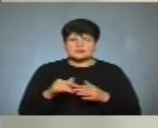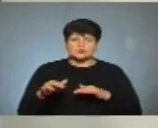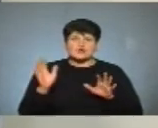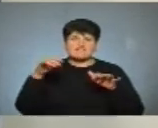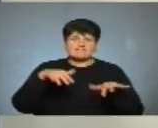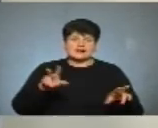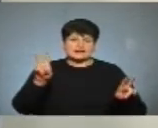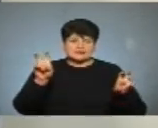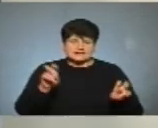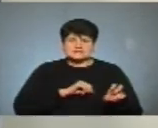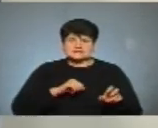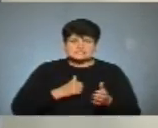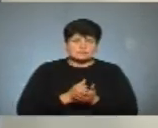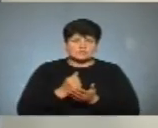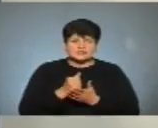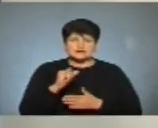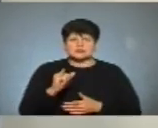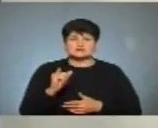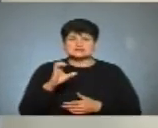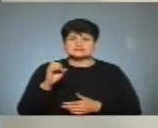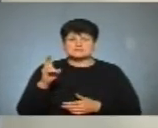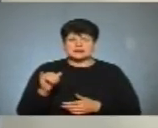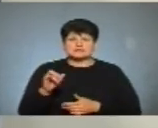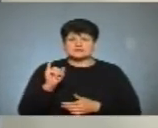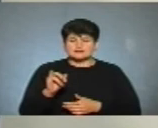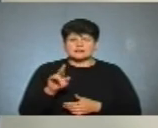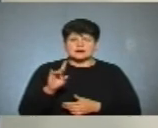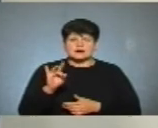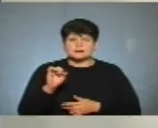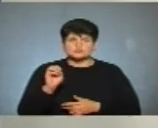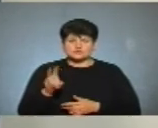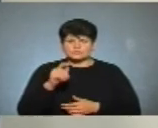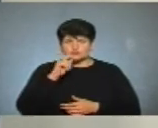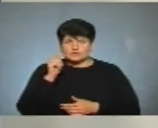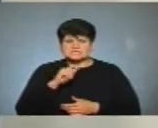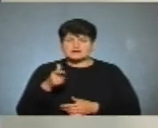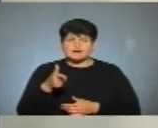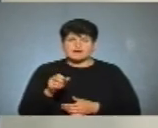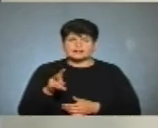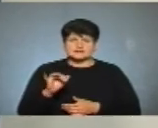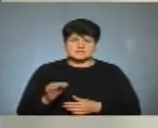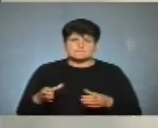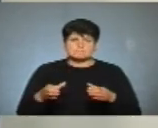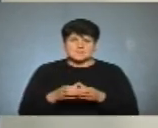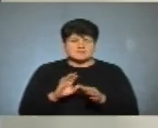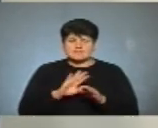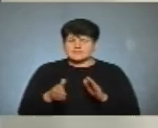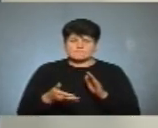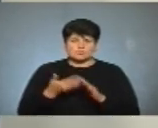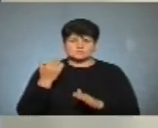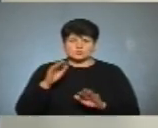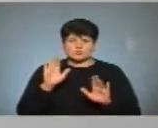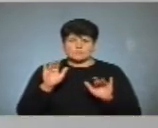Хвиля, самовисуванця Ігоря Сібайла, Ірину Яремчук від Української Галицької партії. Не пропустіть. До побачення.